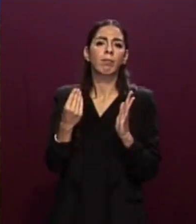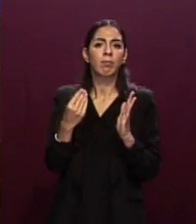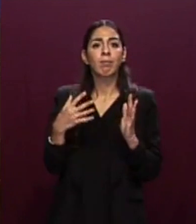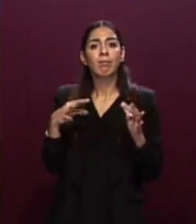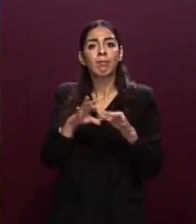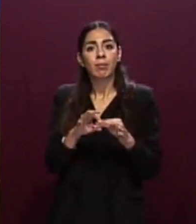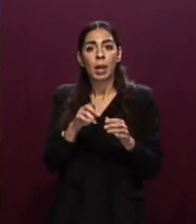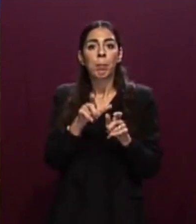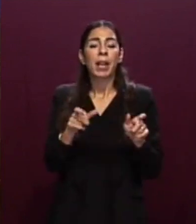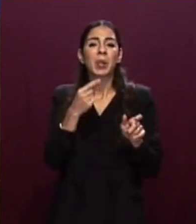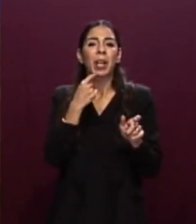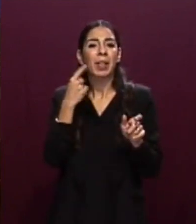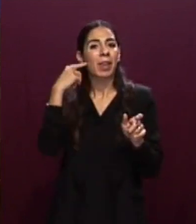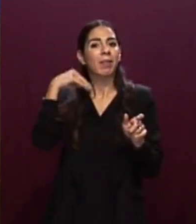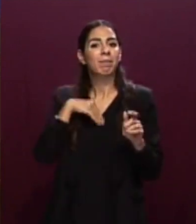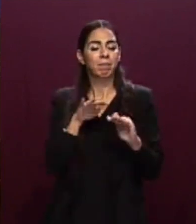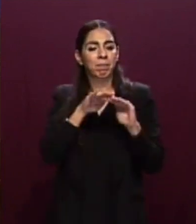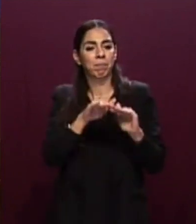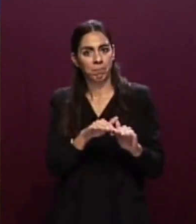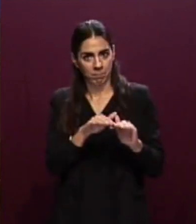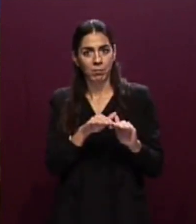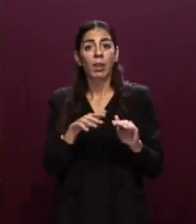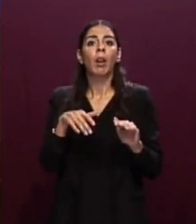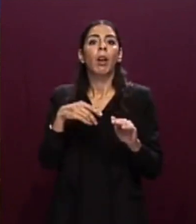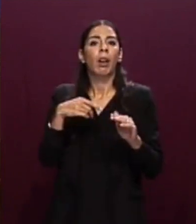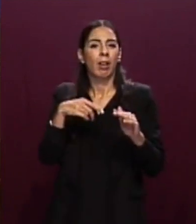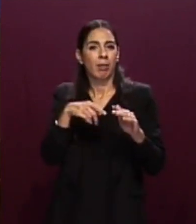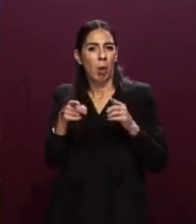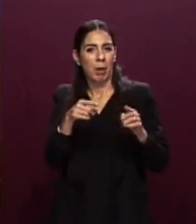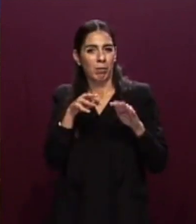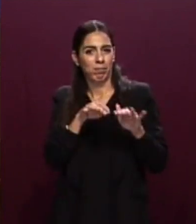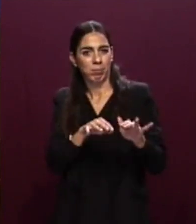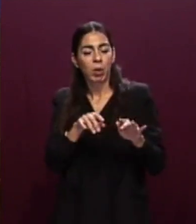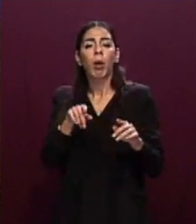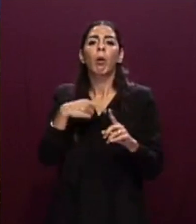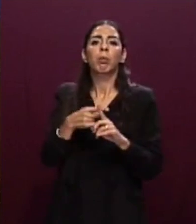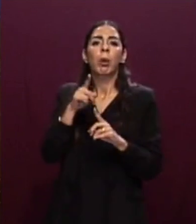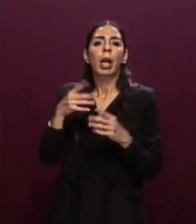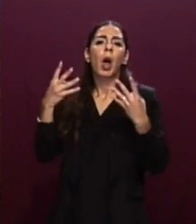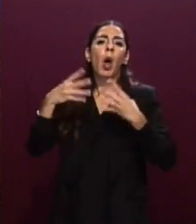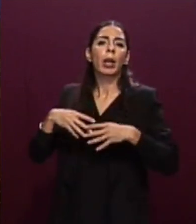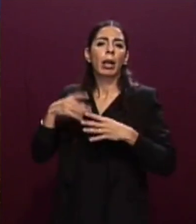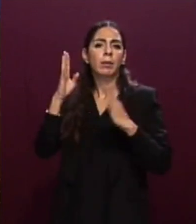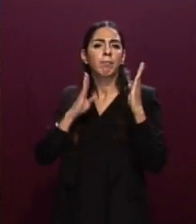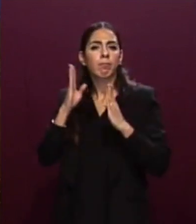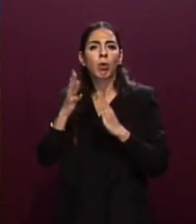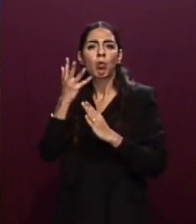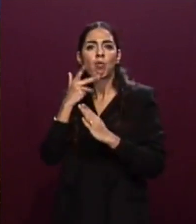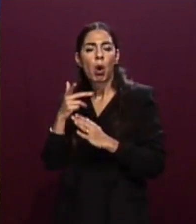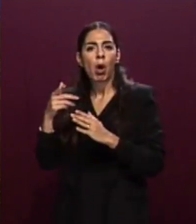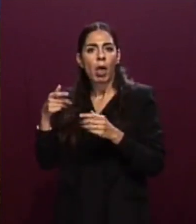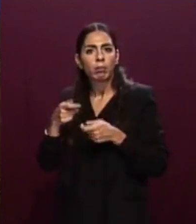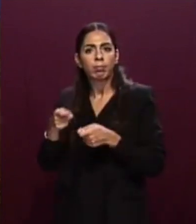sia alle organizzazioni criminali dedite al favoreggiamento dell'immigrazione clandestina, le quali plasmano il loro modus operandi in